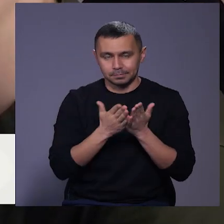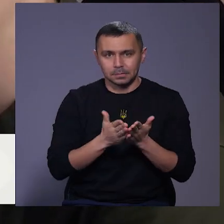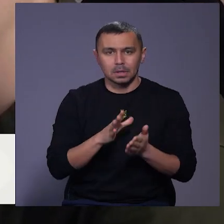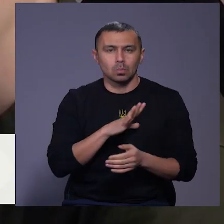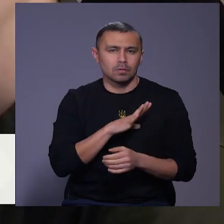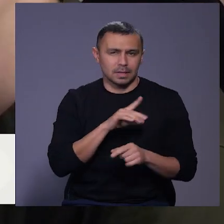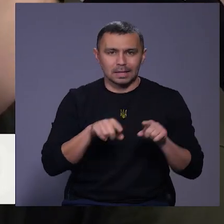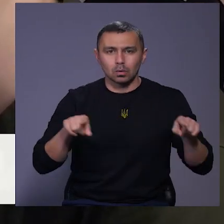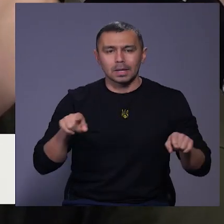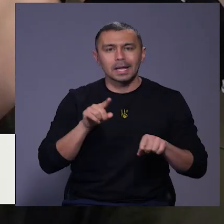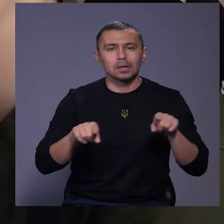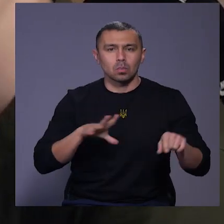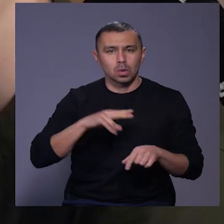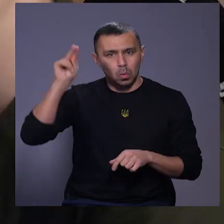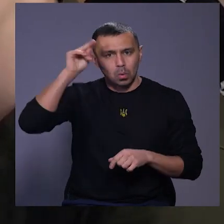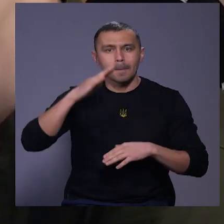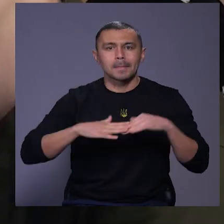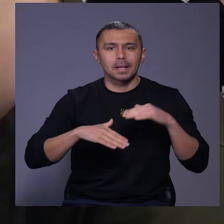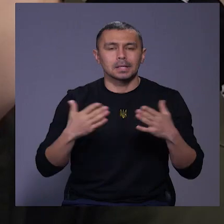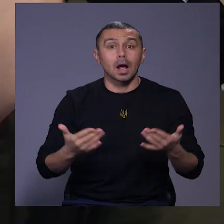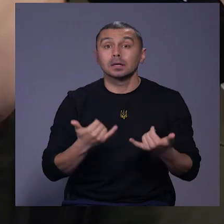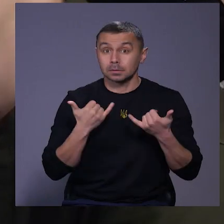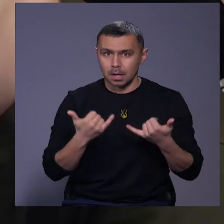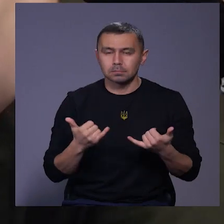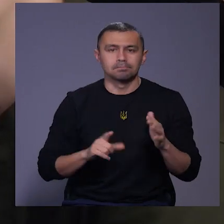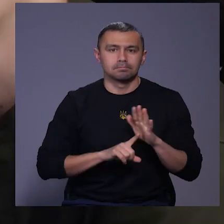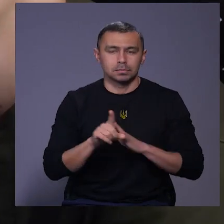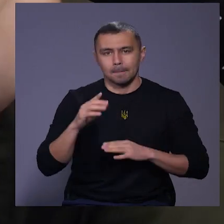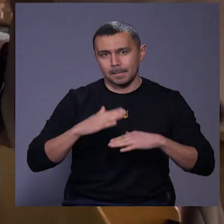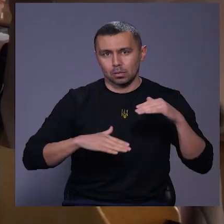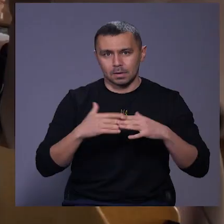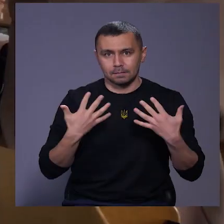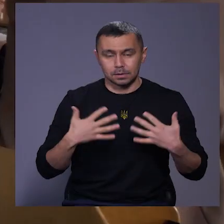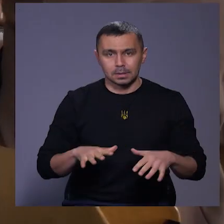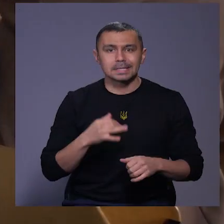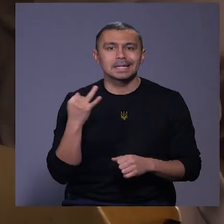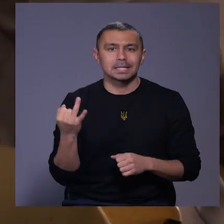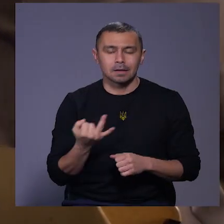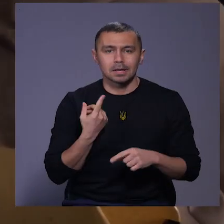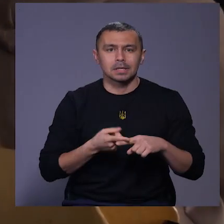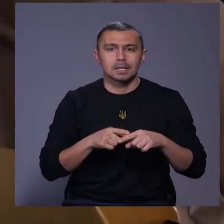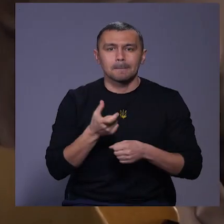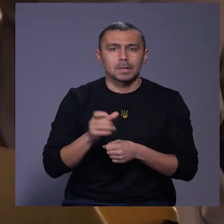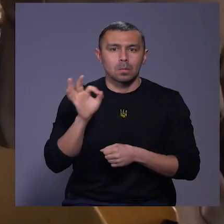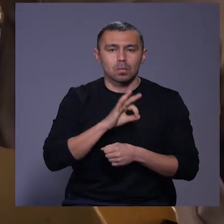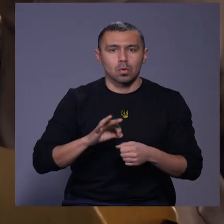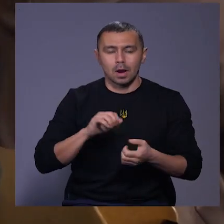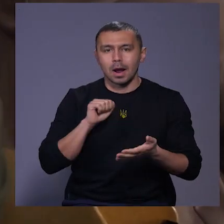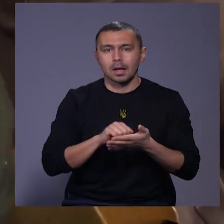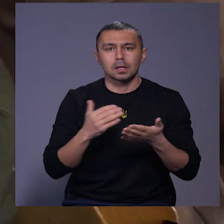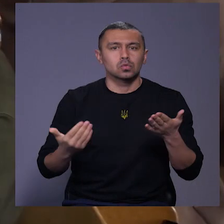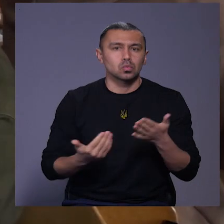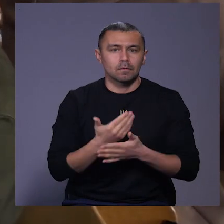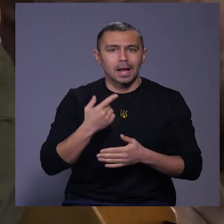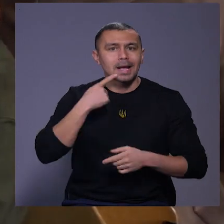відбувалося, але рідко уроки практичні якісь, зараз почали практикувати вже. За цікавою це більше практики, більше нових